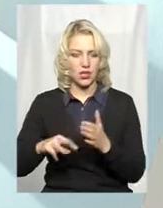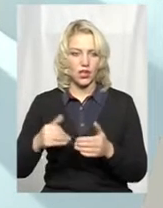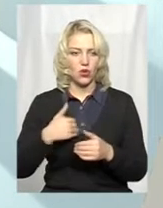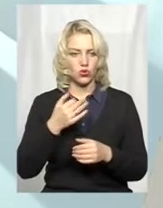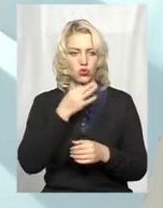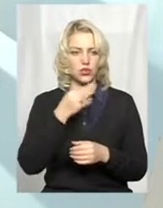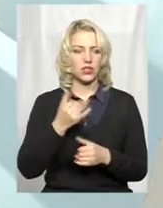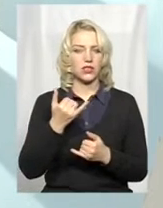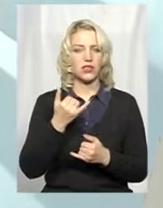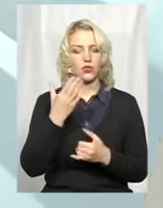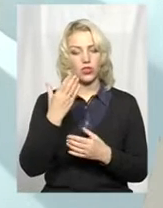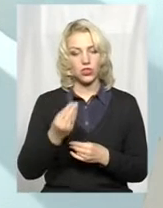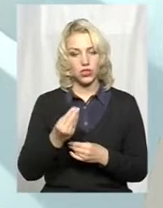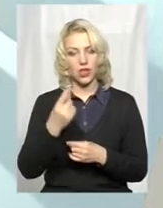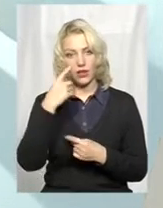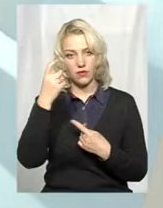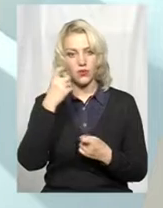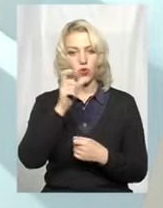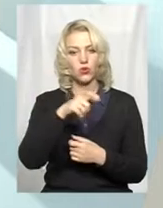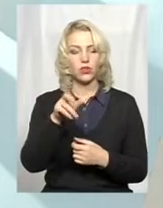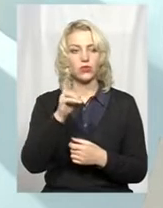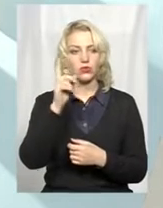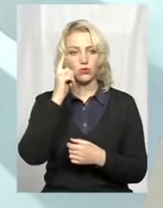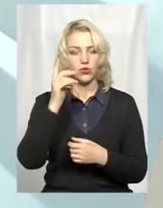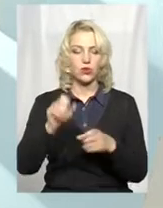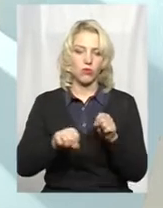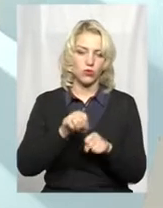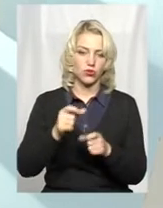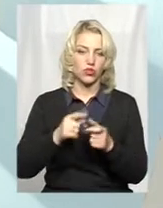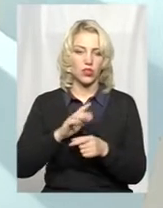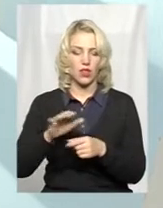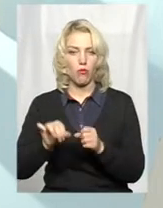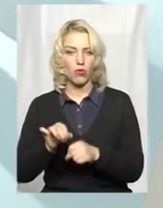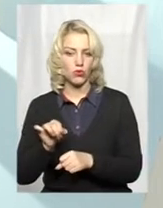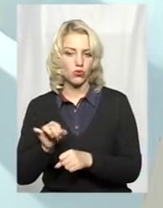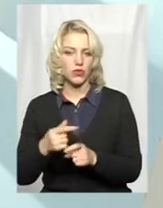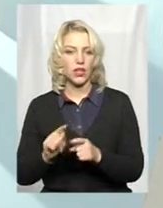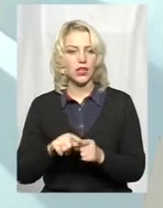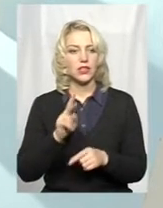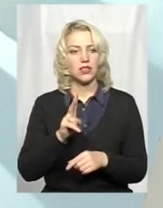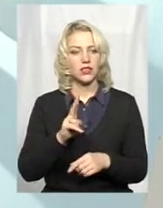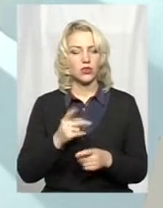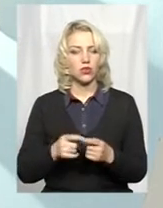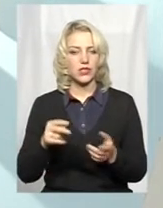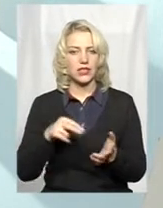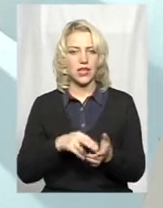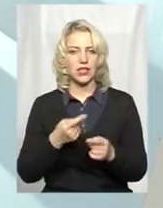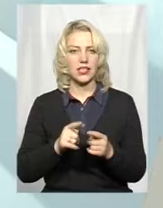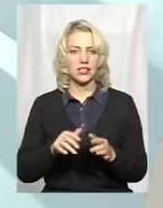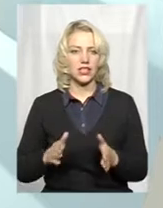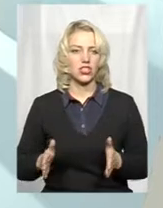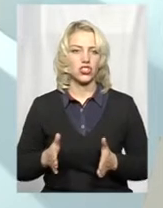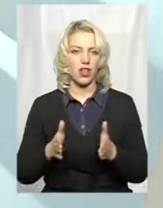сказати для відомо людей, які думають, чи порушувати, чи не порушувати, тому що ті, що вже стали на цей шлях,